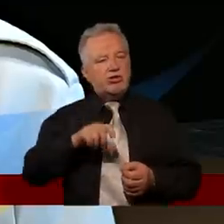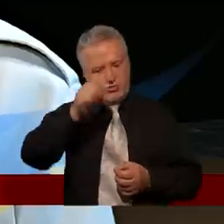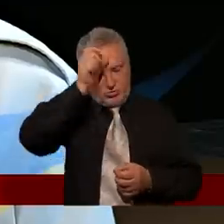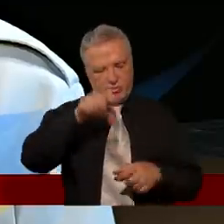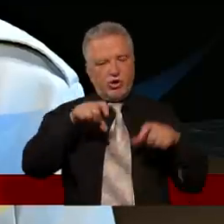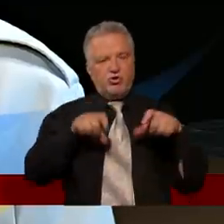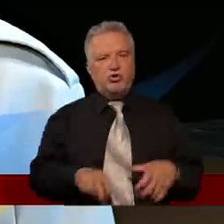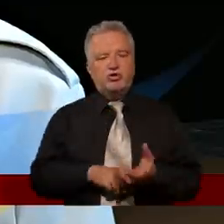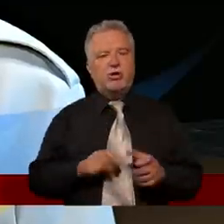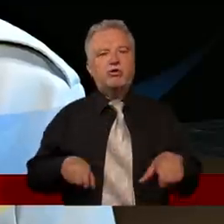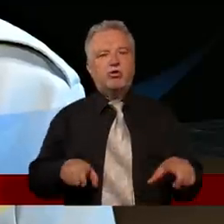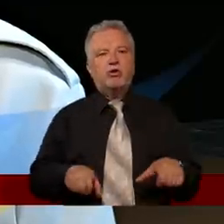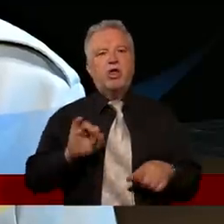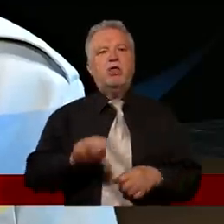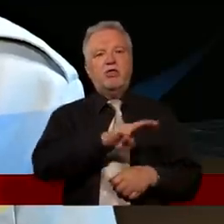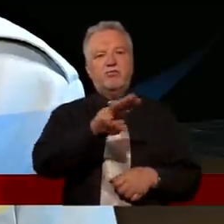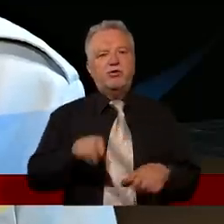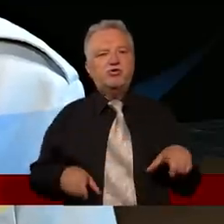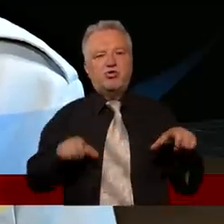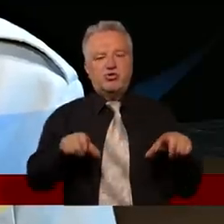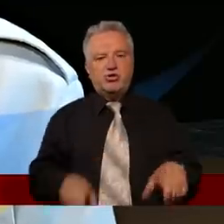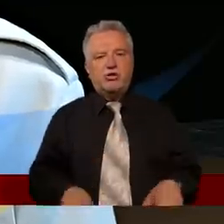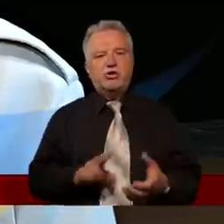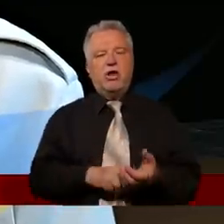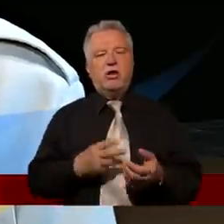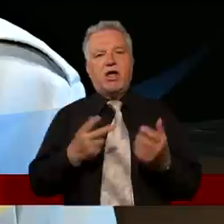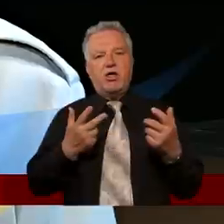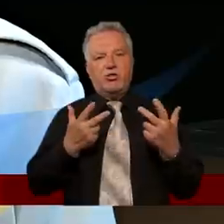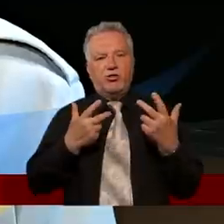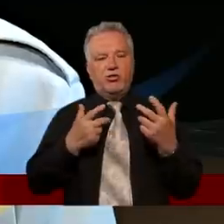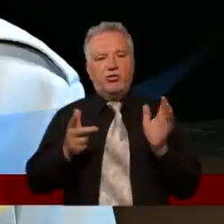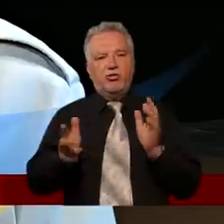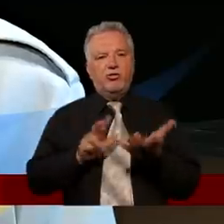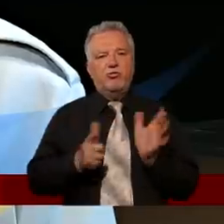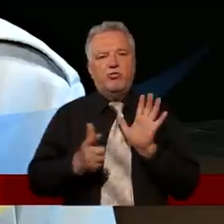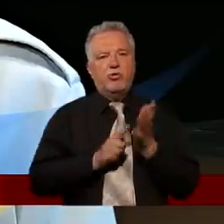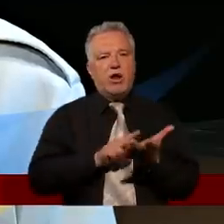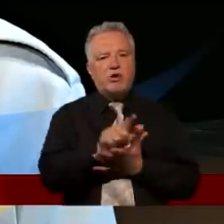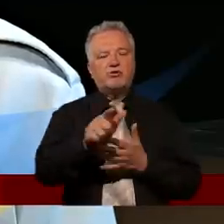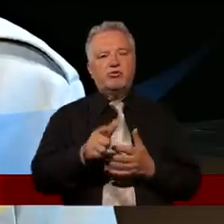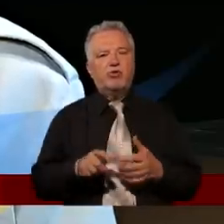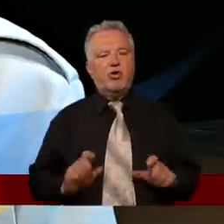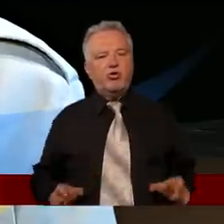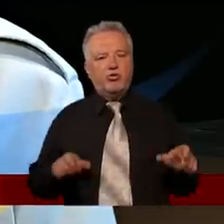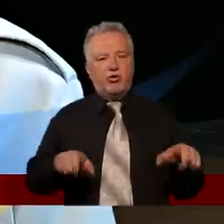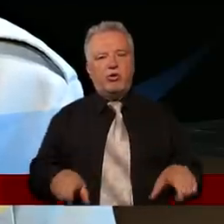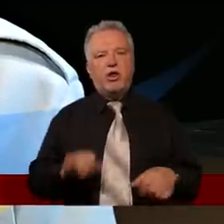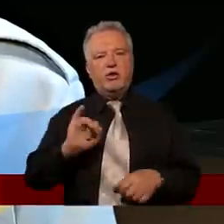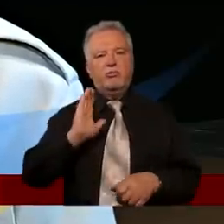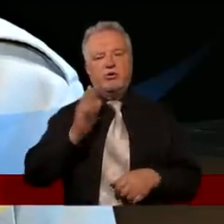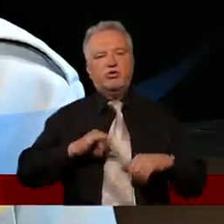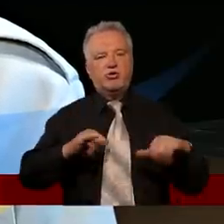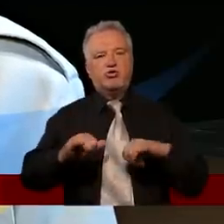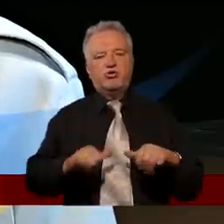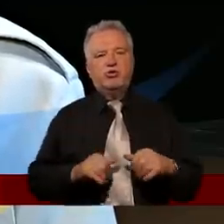na tronie chwały swojej, zasiądziecie i wy na dwunastu tronach i będziecie sądzić dwanaście pokoleń izraelskich. I każdy, kto by